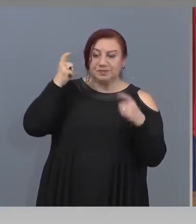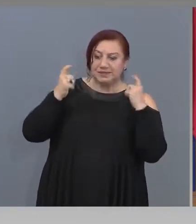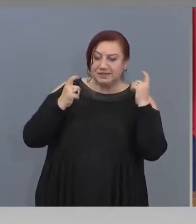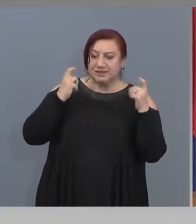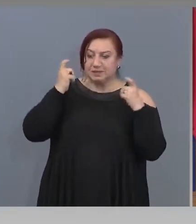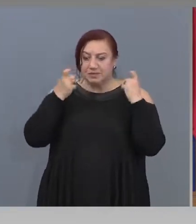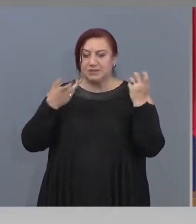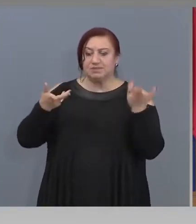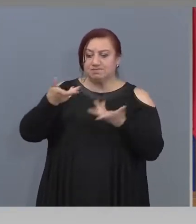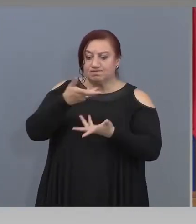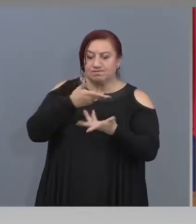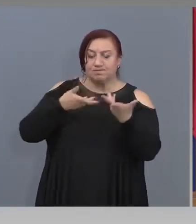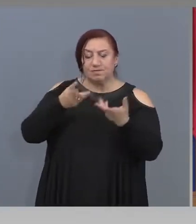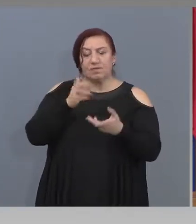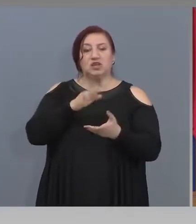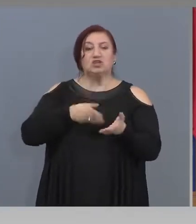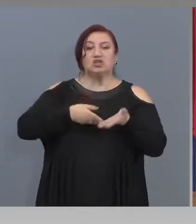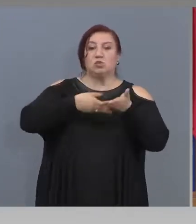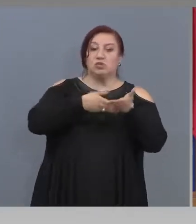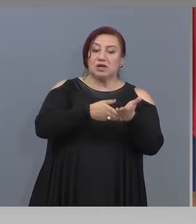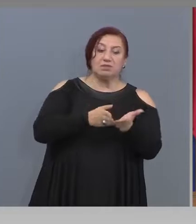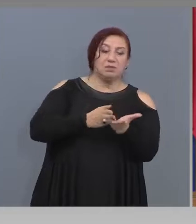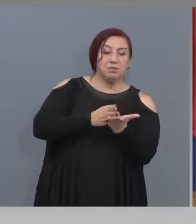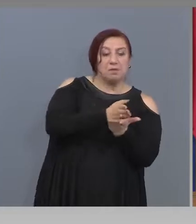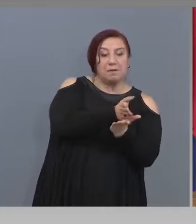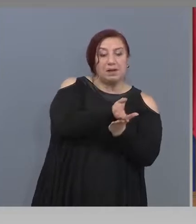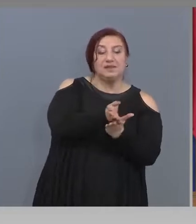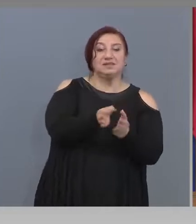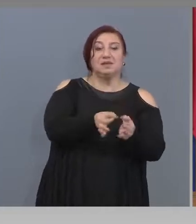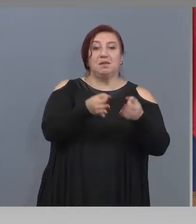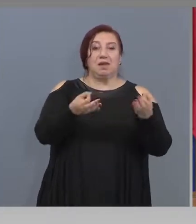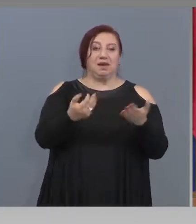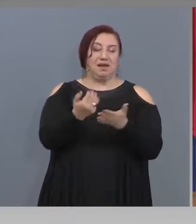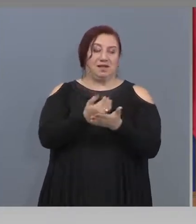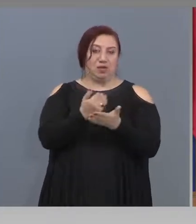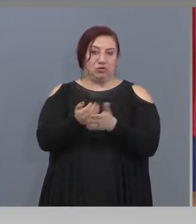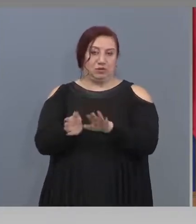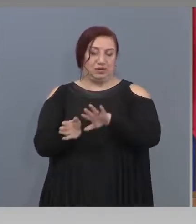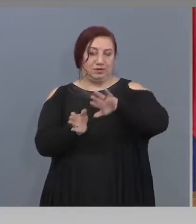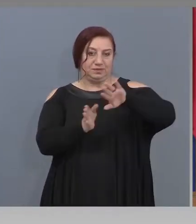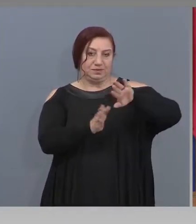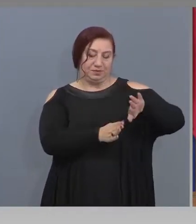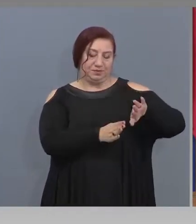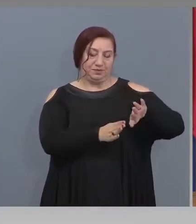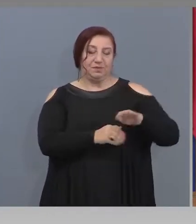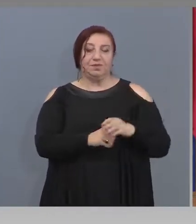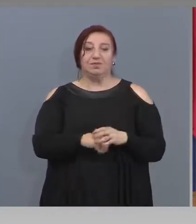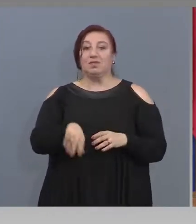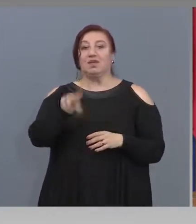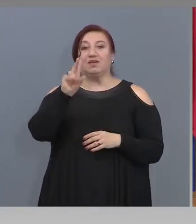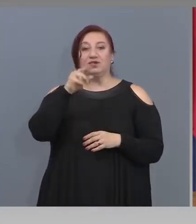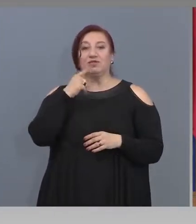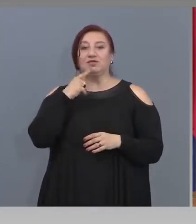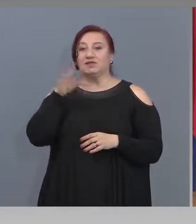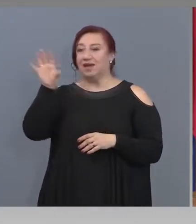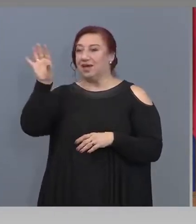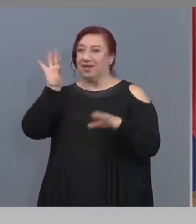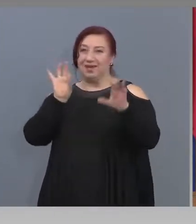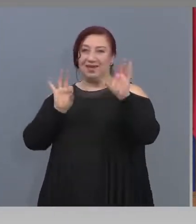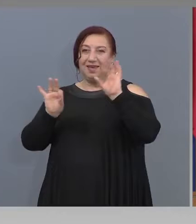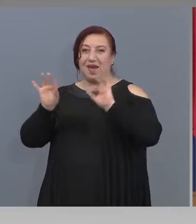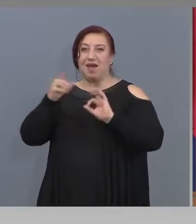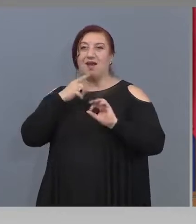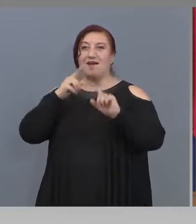през мерки на економиката. А за колекцията на господин Васил